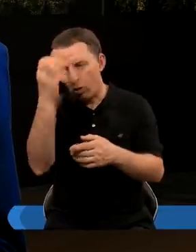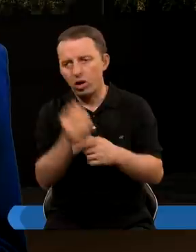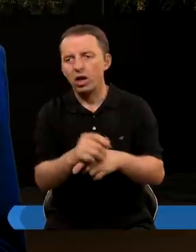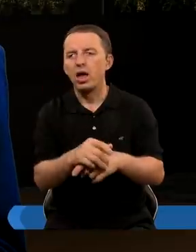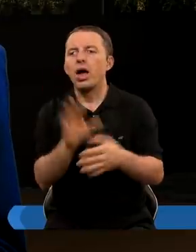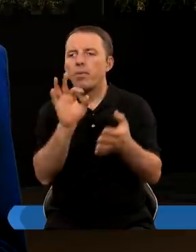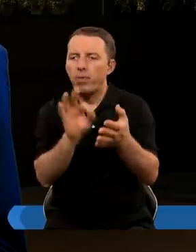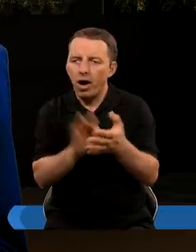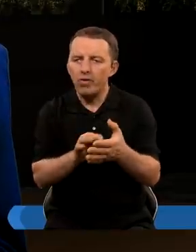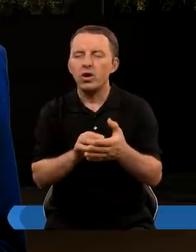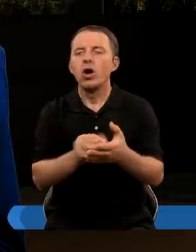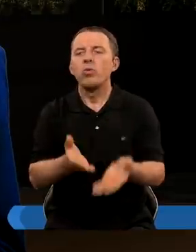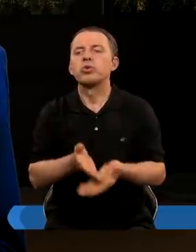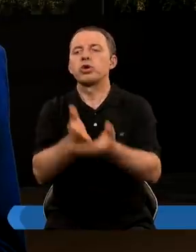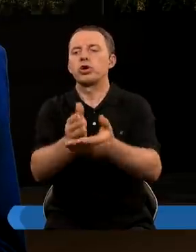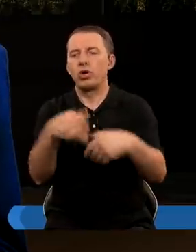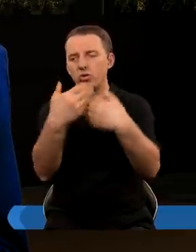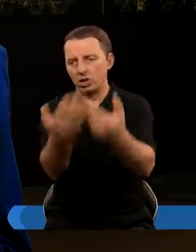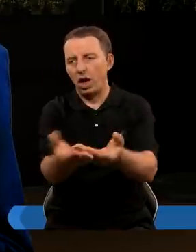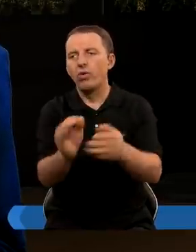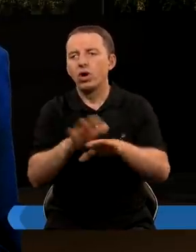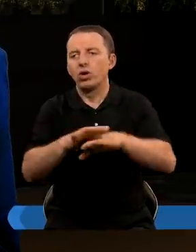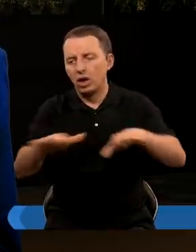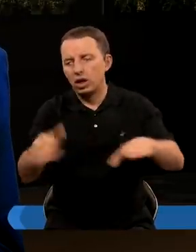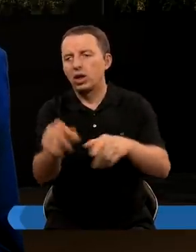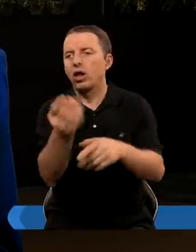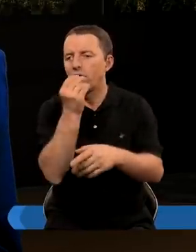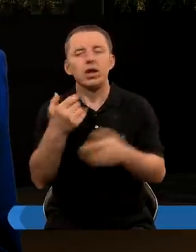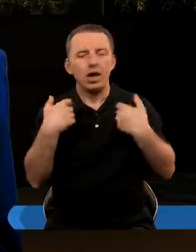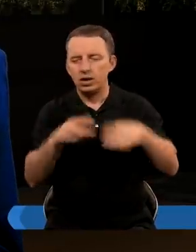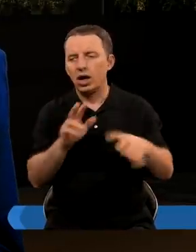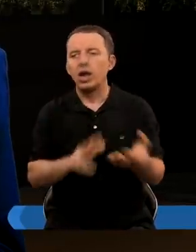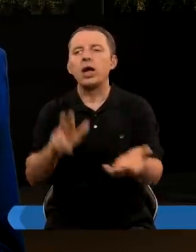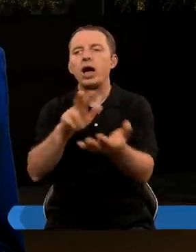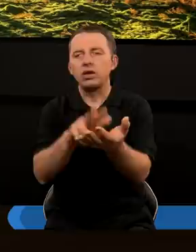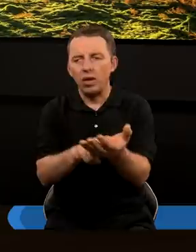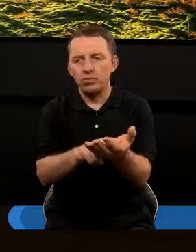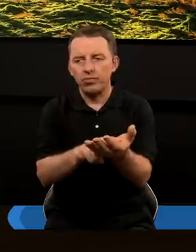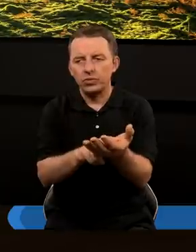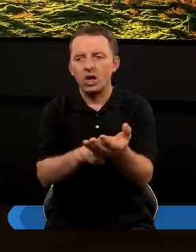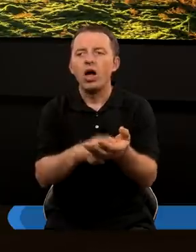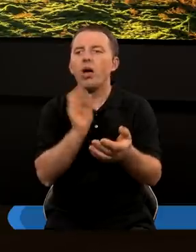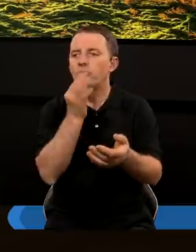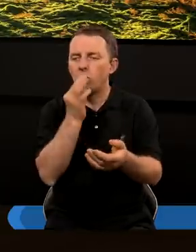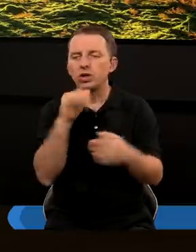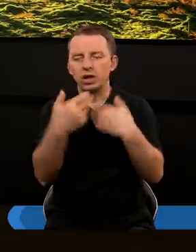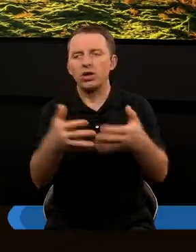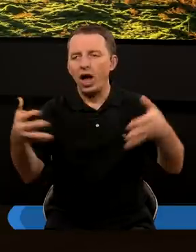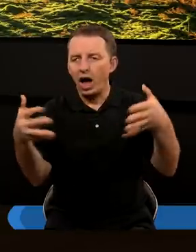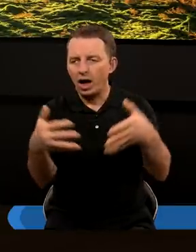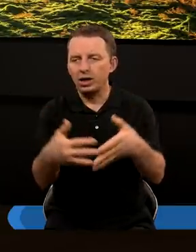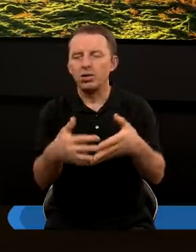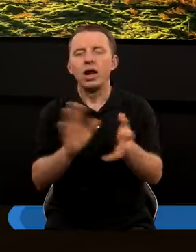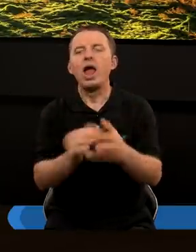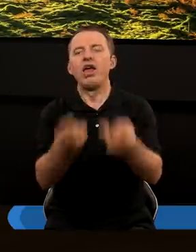dał im pewien przydział ze swojego stołu, a oni nie chcieli tego zaakceptować. A więc młodzi ludzie zdają egzamin.